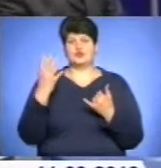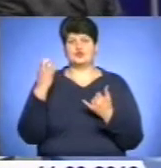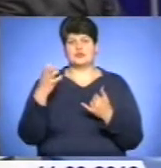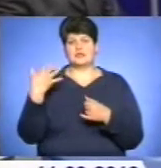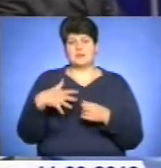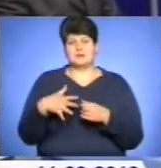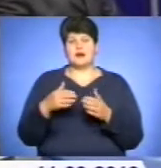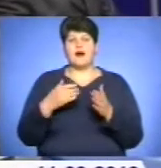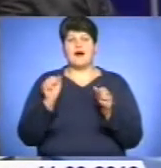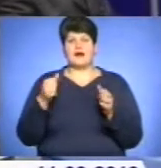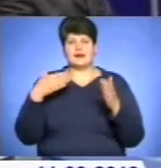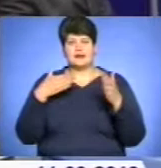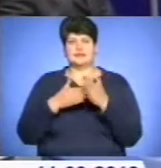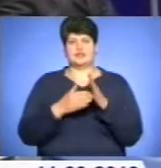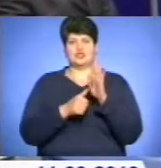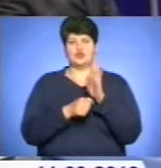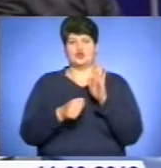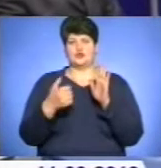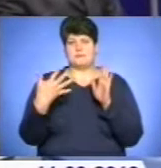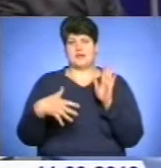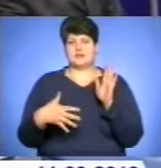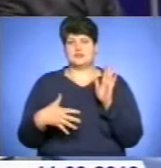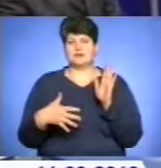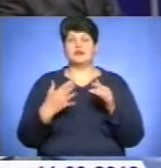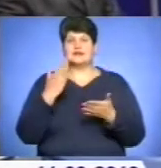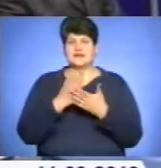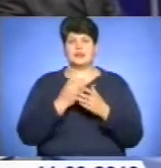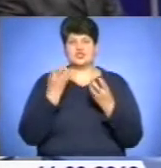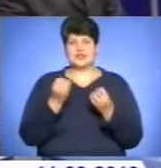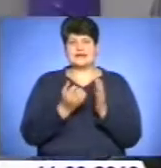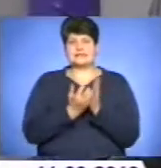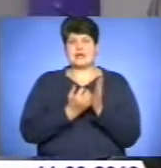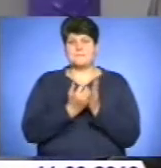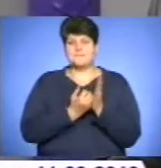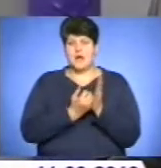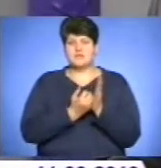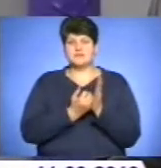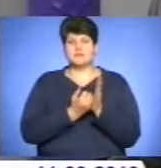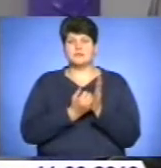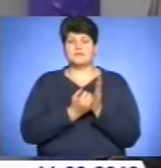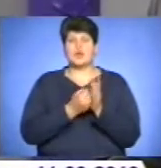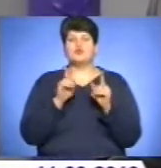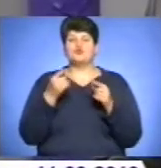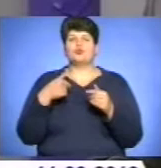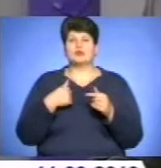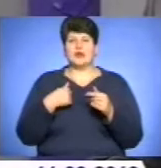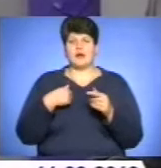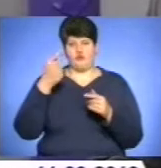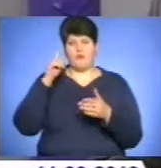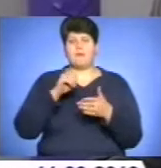а критичний – це 650. Тобто, ви бачите, ще є невеликий запас. Чому така впевненість?